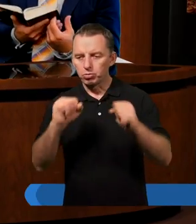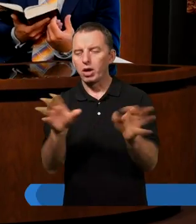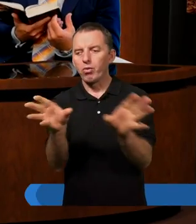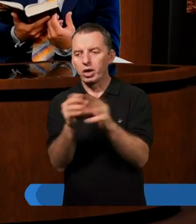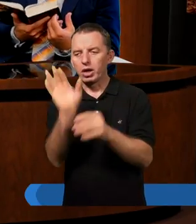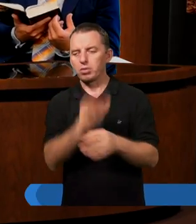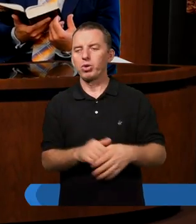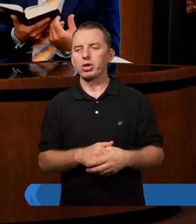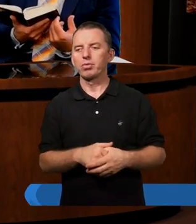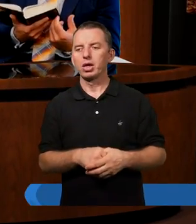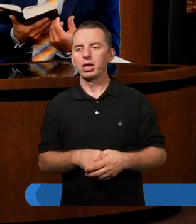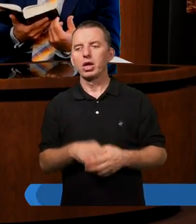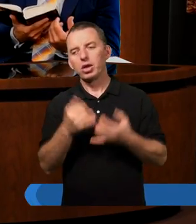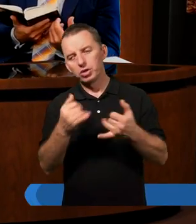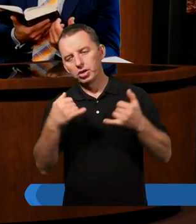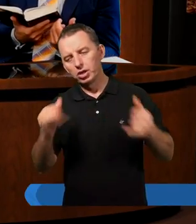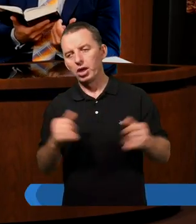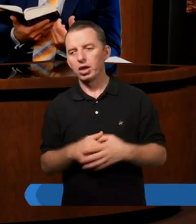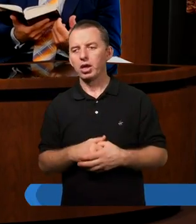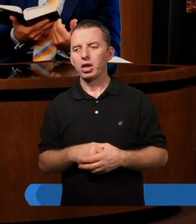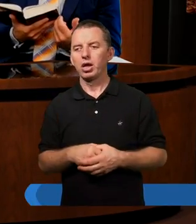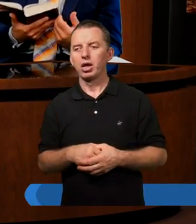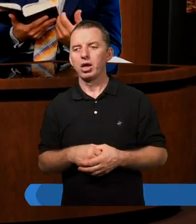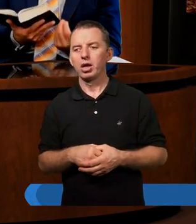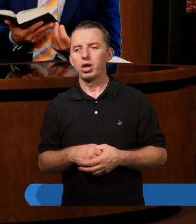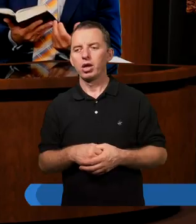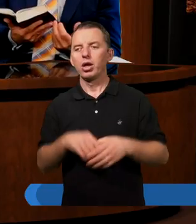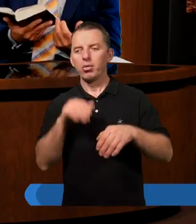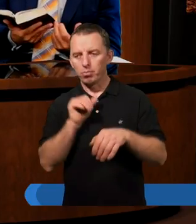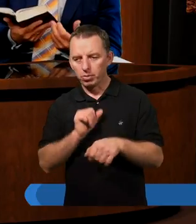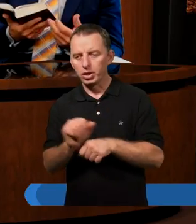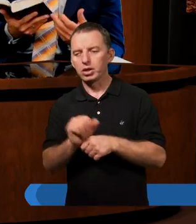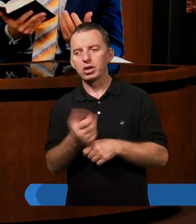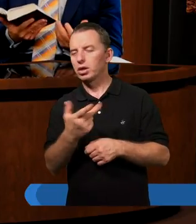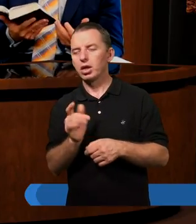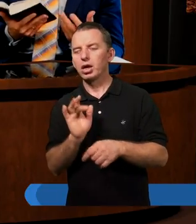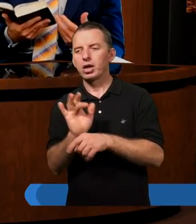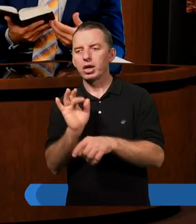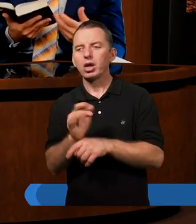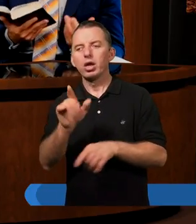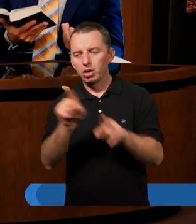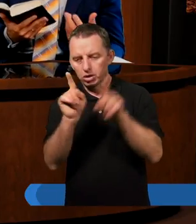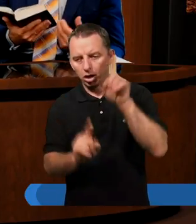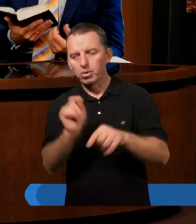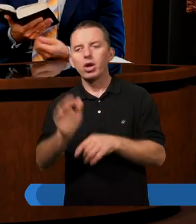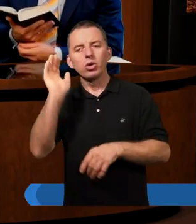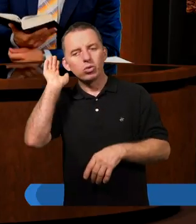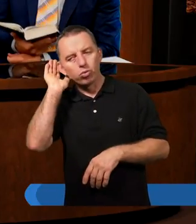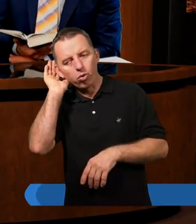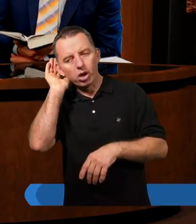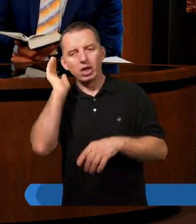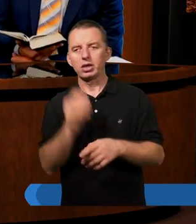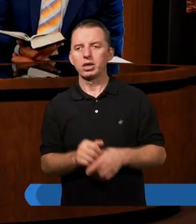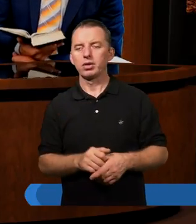strony powinniśmy też trochę bardziej bezkrytycznie czasami słuchać i odbierać to, co do nas